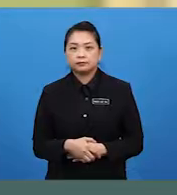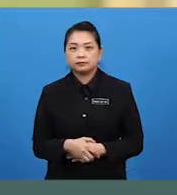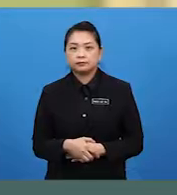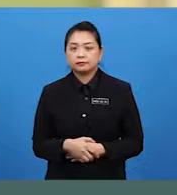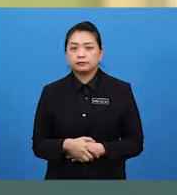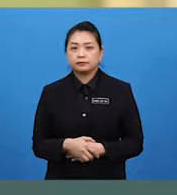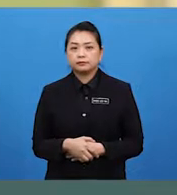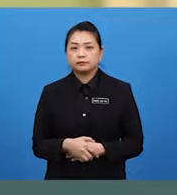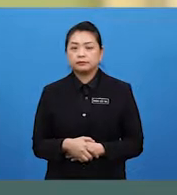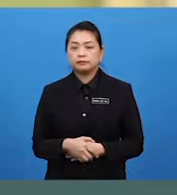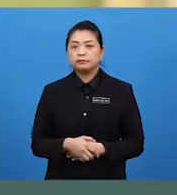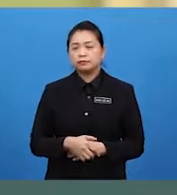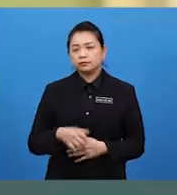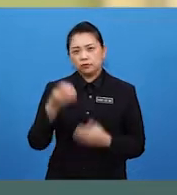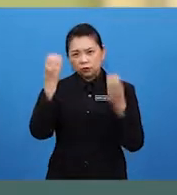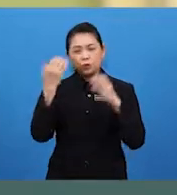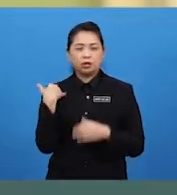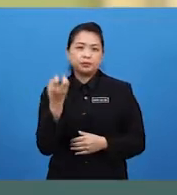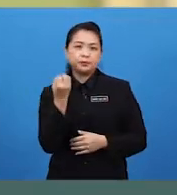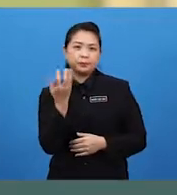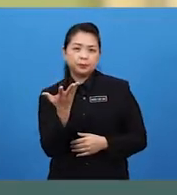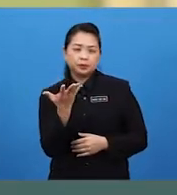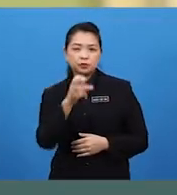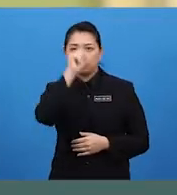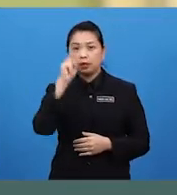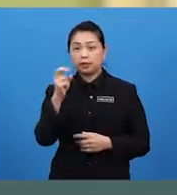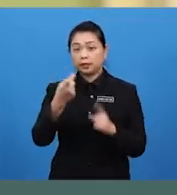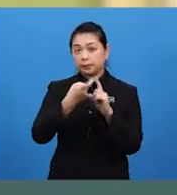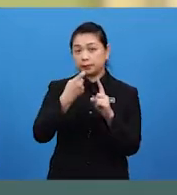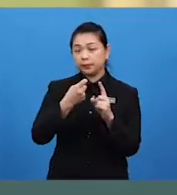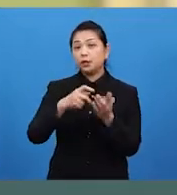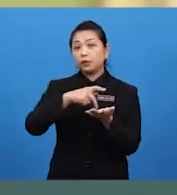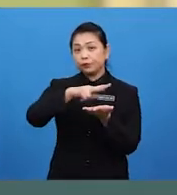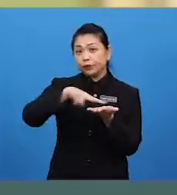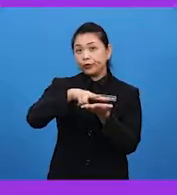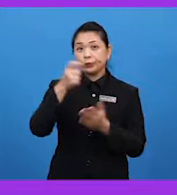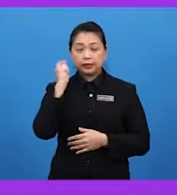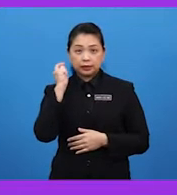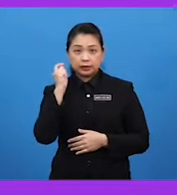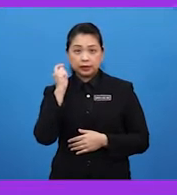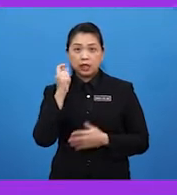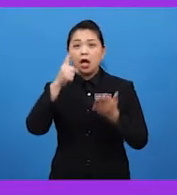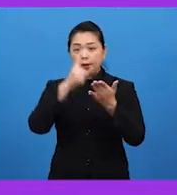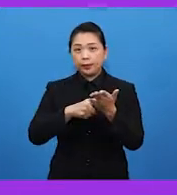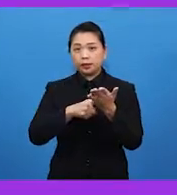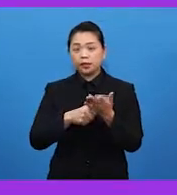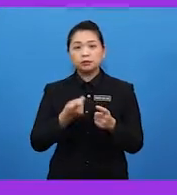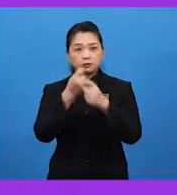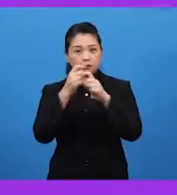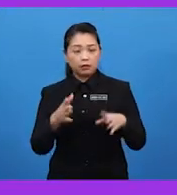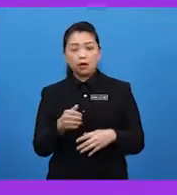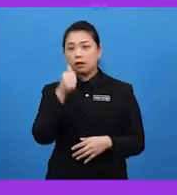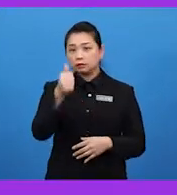Saya mempunyai beberapa soalan daripada video yang telah anda tonton. Apakah yang telah anda